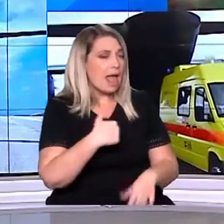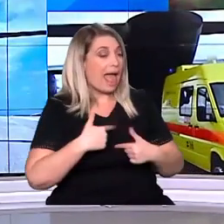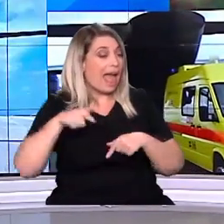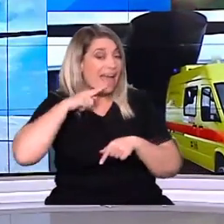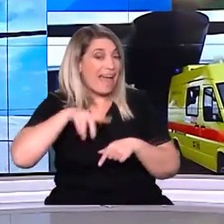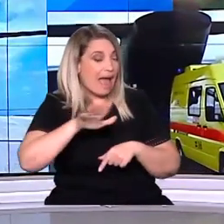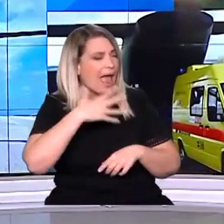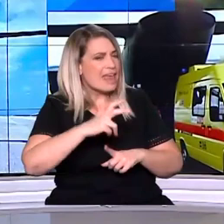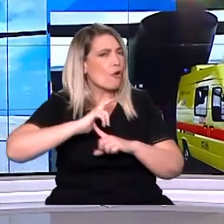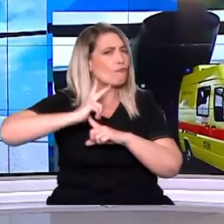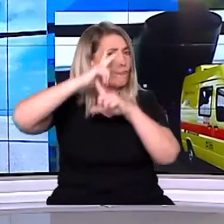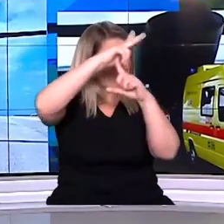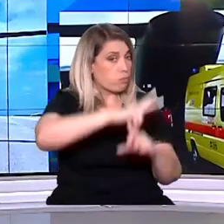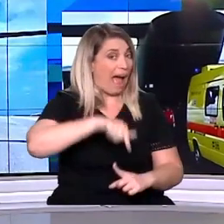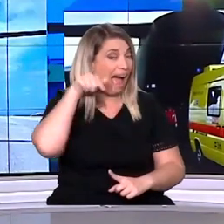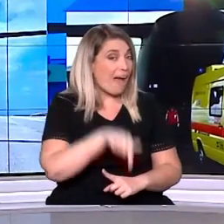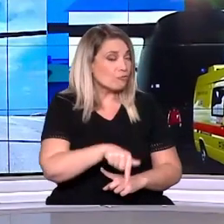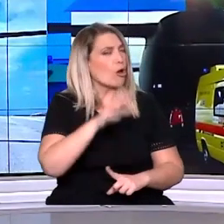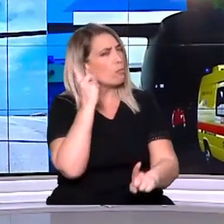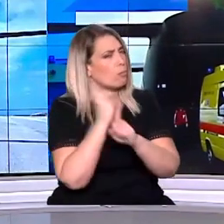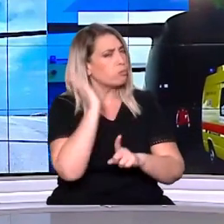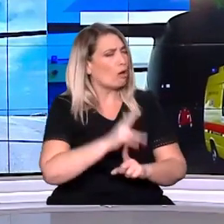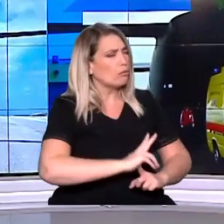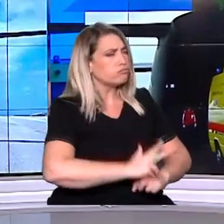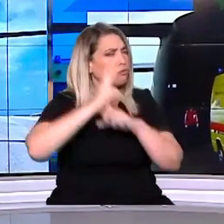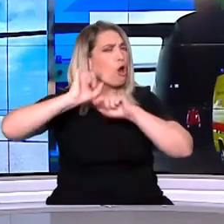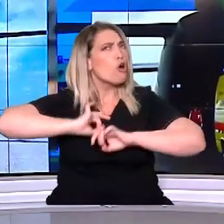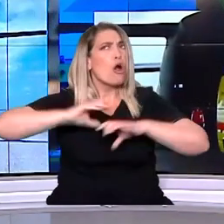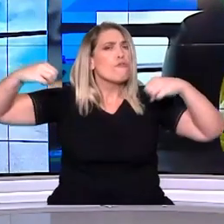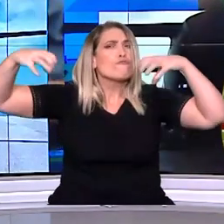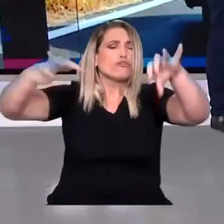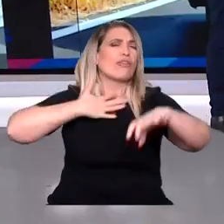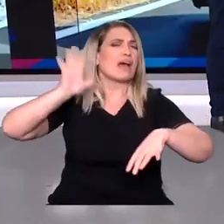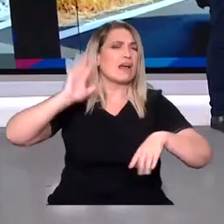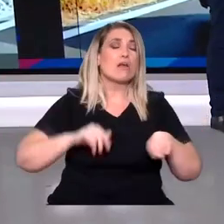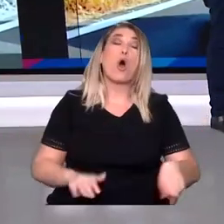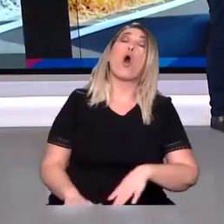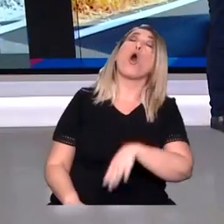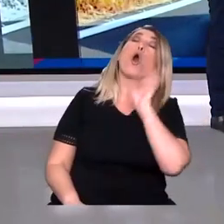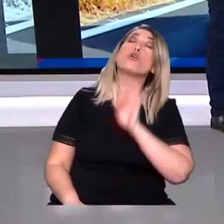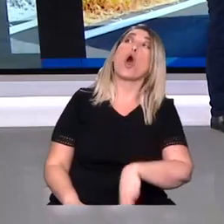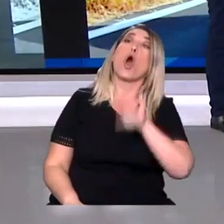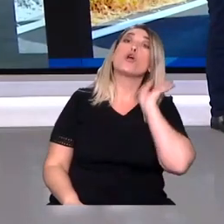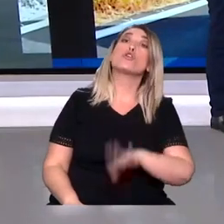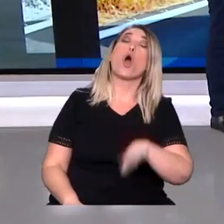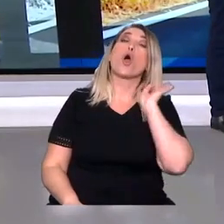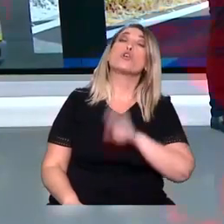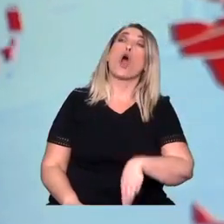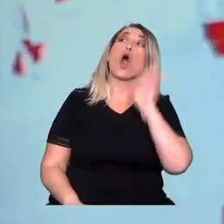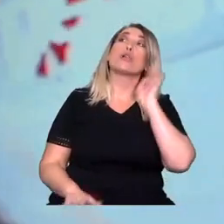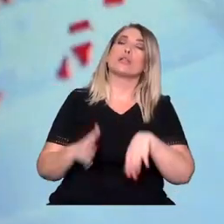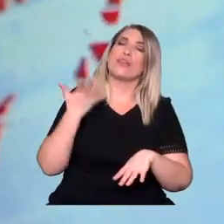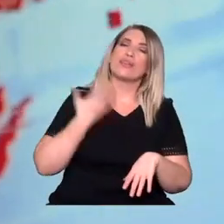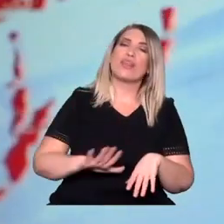της Καρπάθου και χωρίς φώτα. Το θέλετε. Τους απαντούν από την πλευρά του ΕΚΑΒ. Όχι θα πάμε να παραλάβουμε το αεροπεριστατικό. Κάτσε τώρα για να το